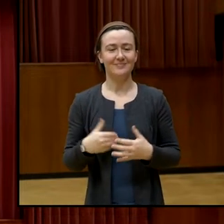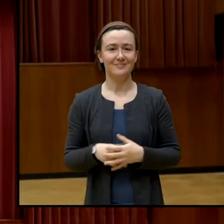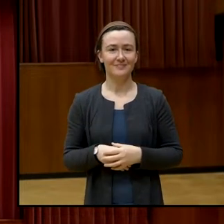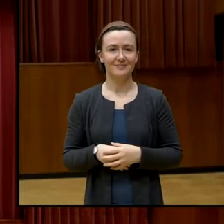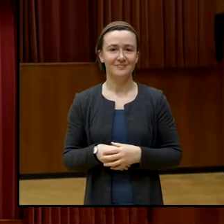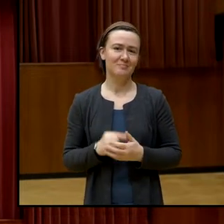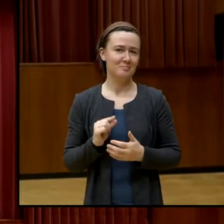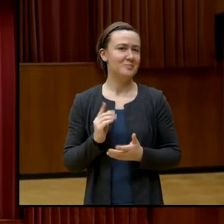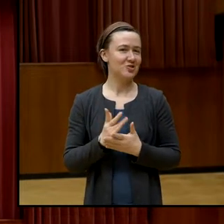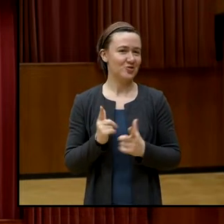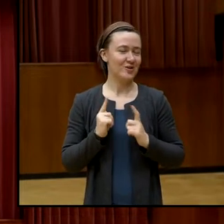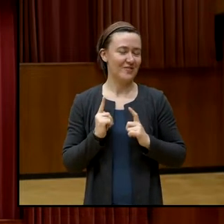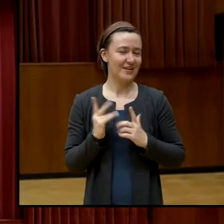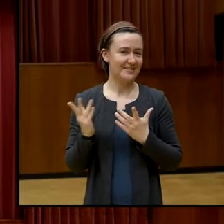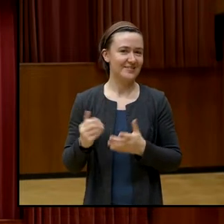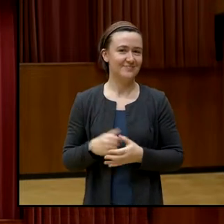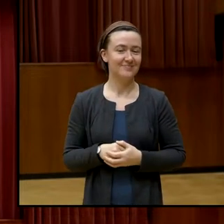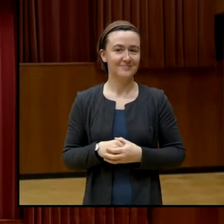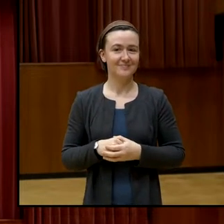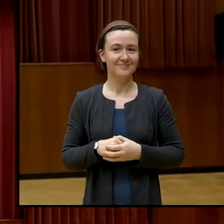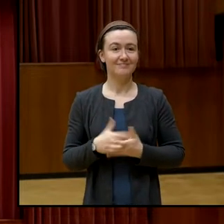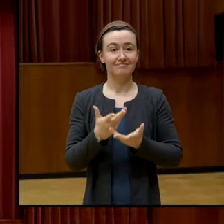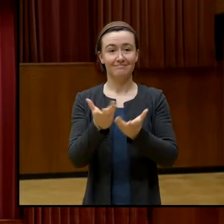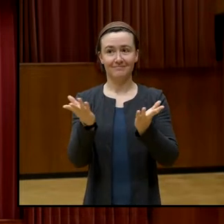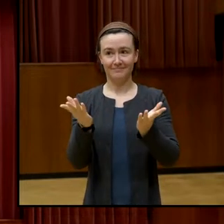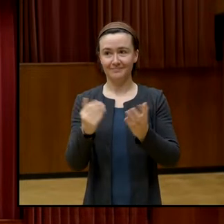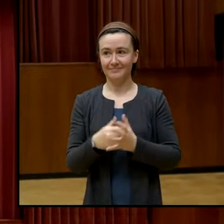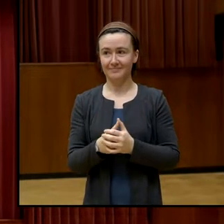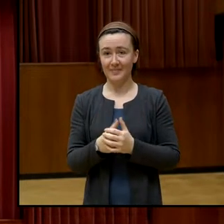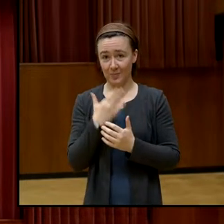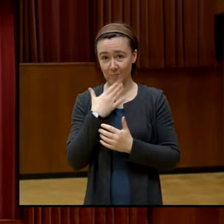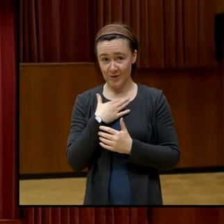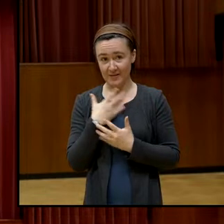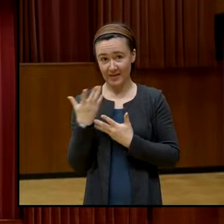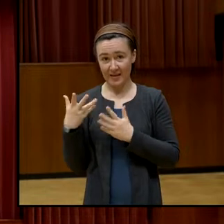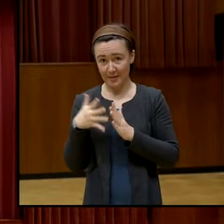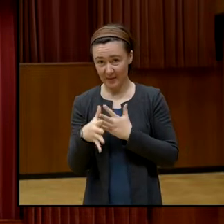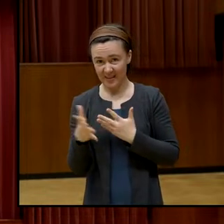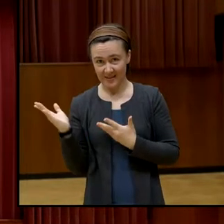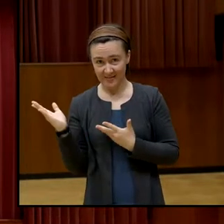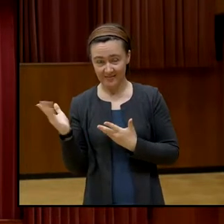Bisschen schon. Bisschen schon, ja. Bitteschön. Möchtest du es interpretieren?